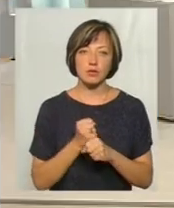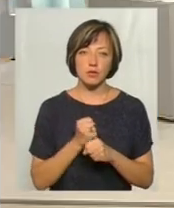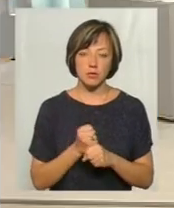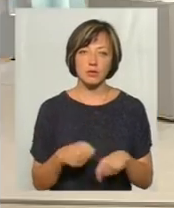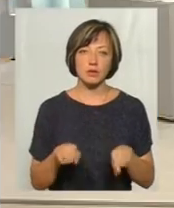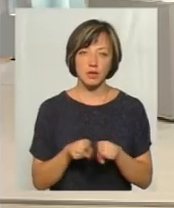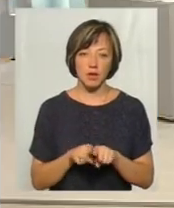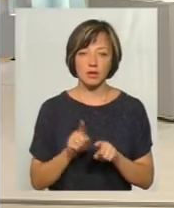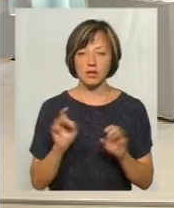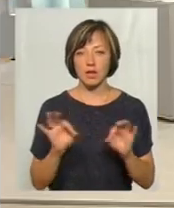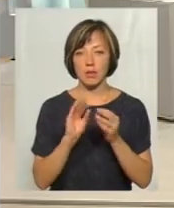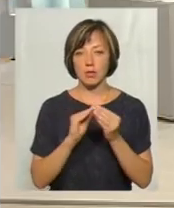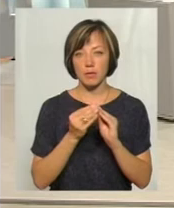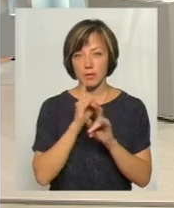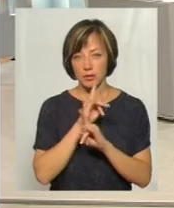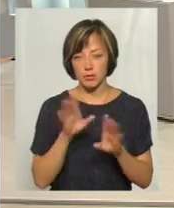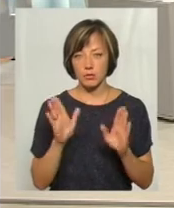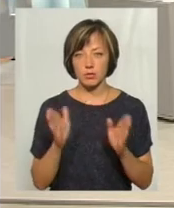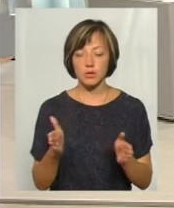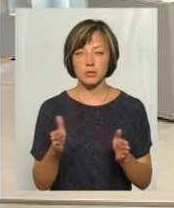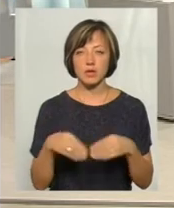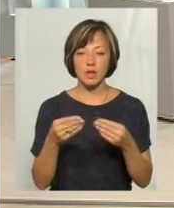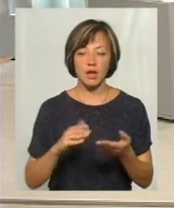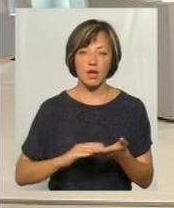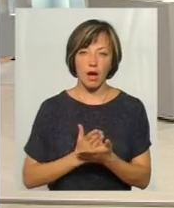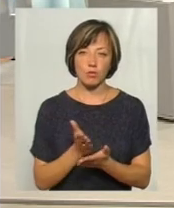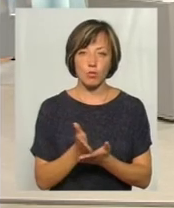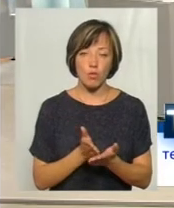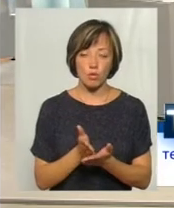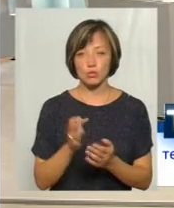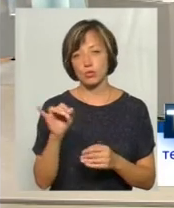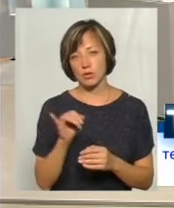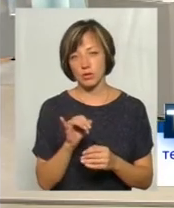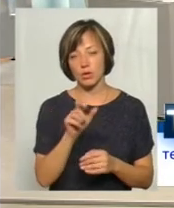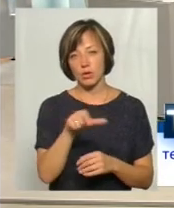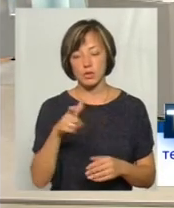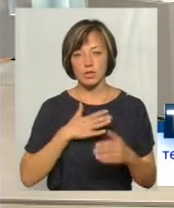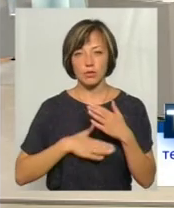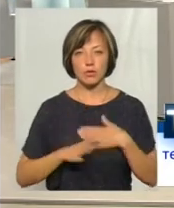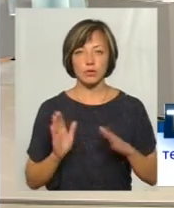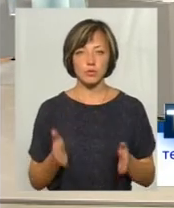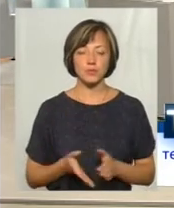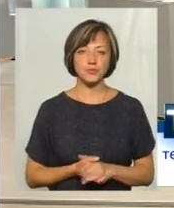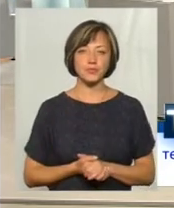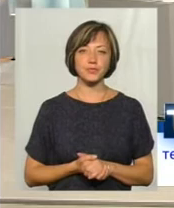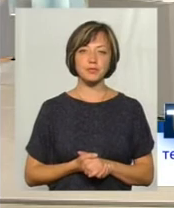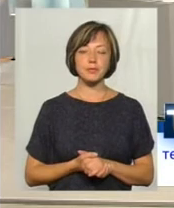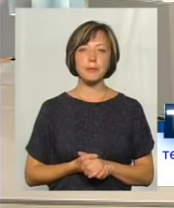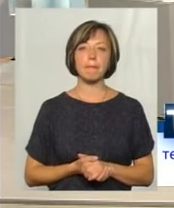так, я думаю, тоді не буде ніяких проблем, і ми будемо надавати і якісну послугу, і люди будуть там розраховуватися. Скажіть, будь ласка,